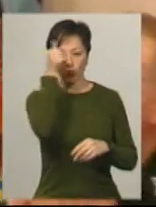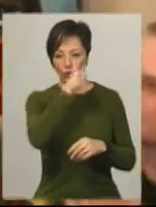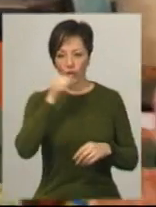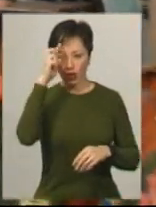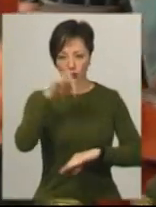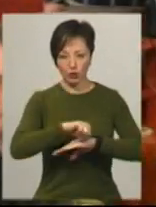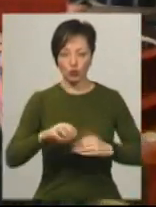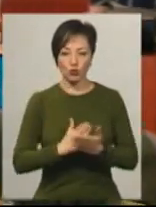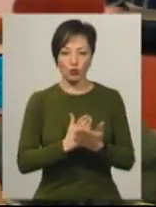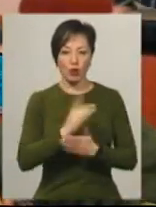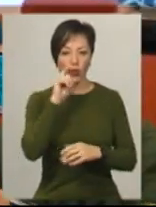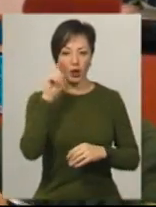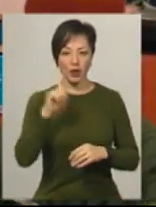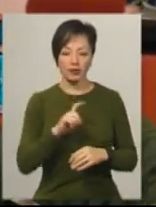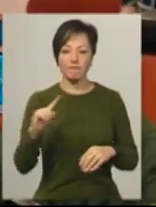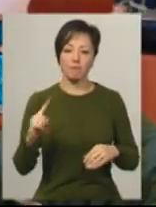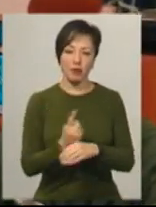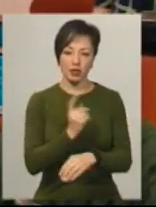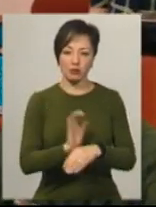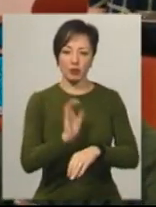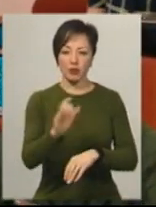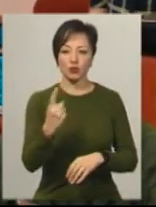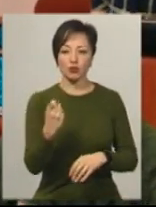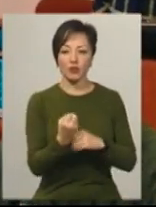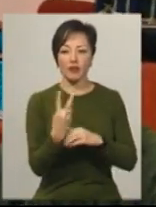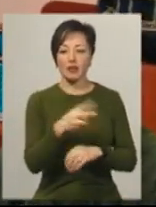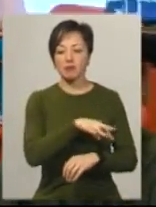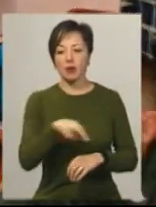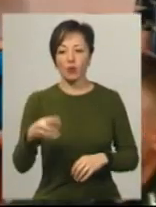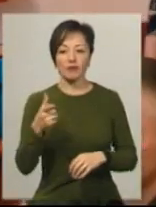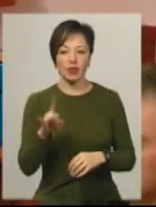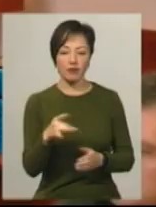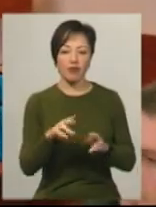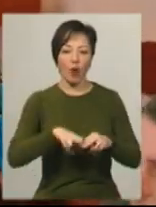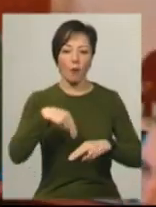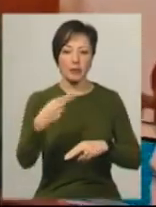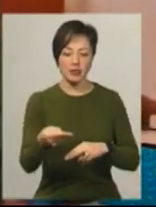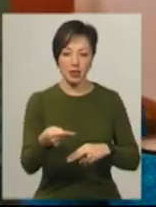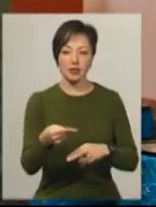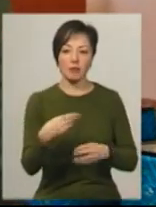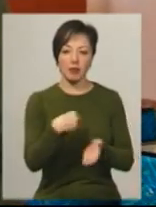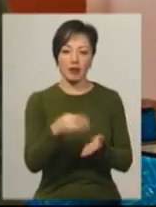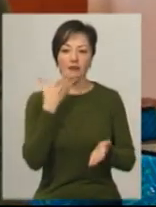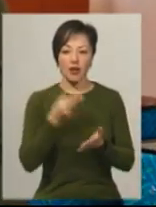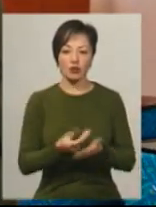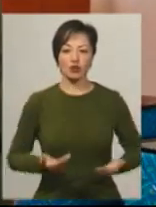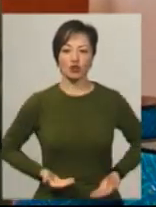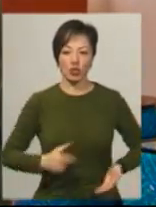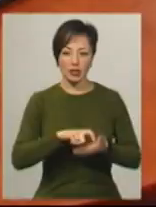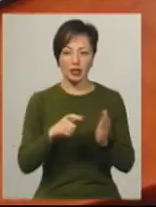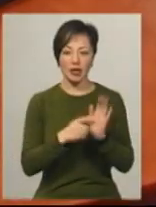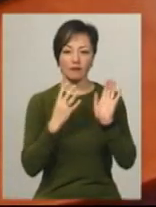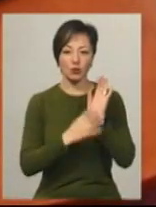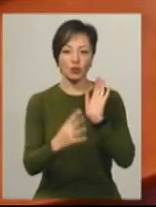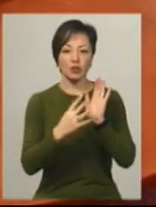Держприкордонслужба України вперше спрямувала 112 млн грн на компенсацію на придбання власного житла для